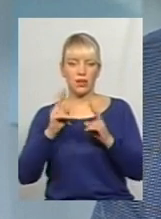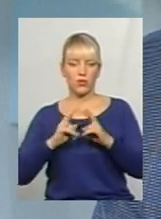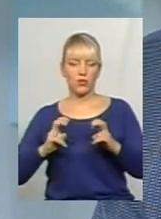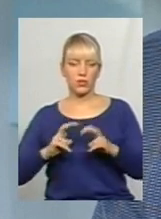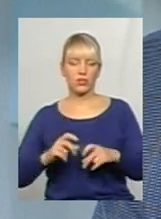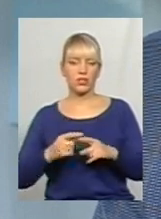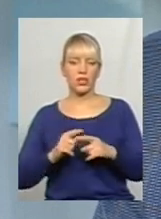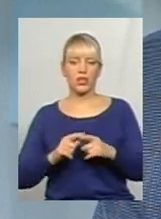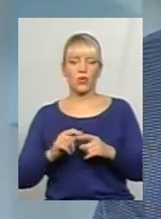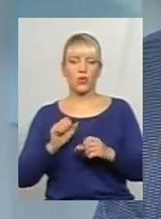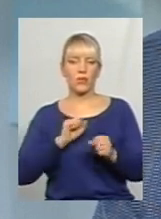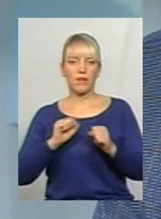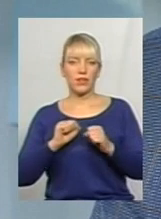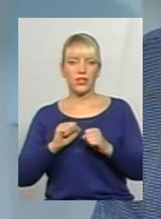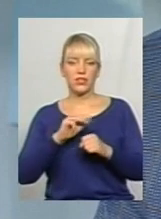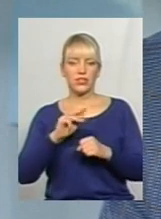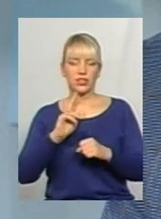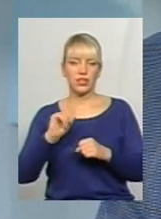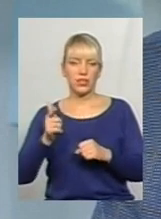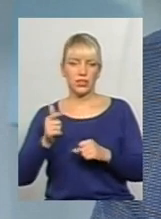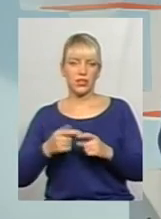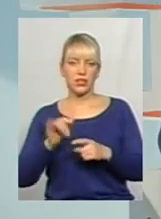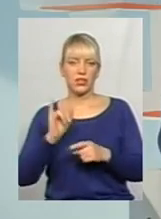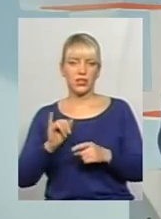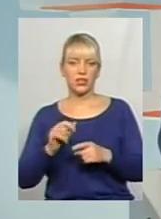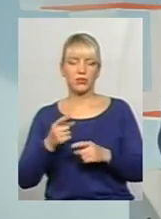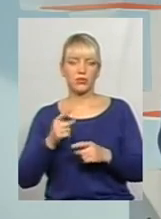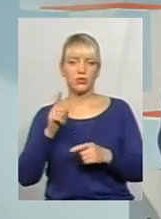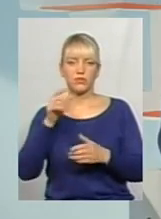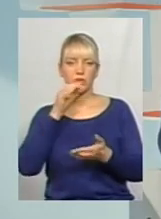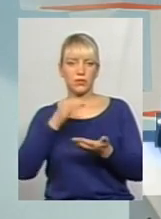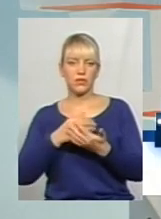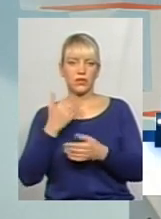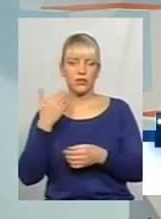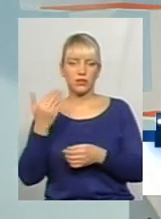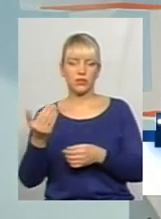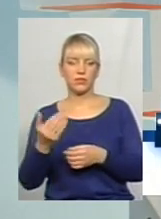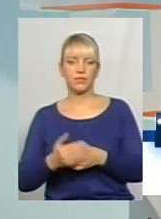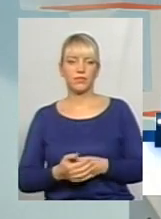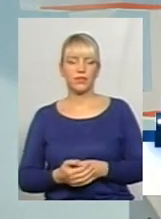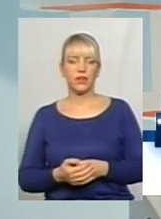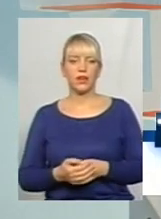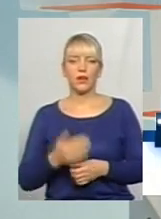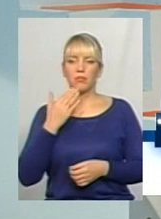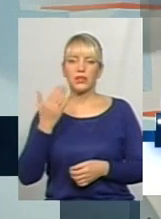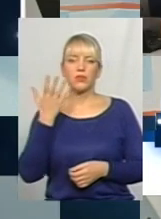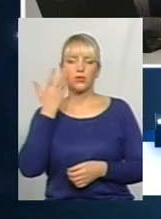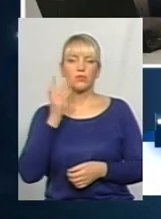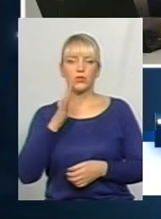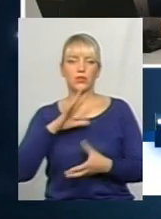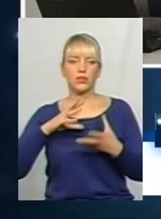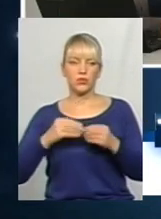управління житлово-комунального господарства, тому що безпосередньо відділ безпеки руху знаходиться у управління житлово-комунального господарства. А коли вже результат? Ну,